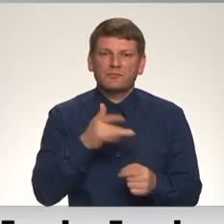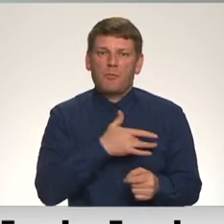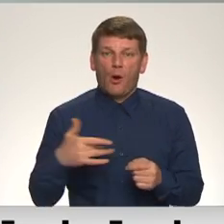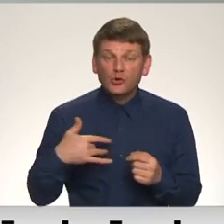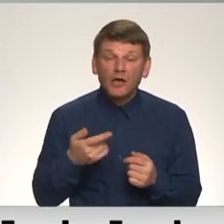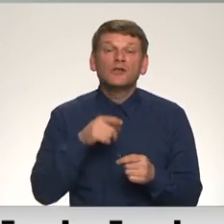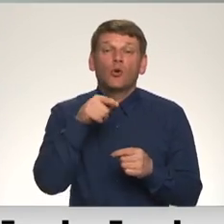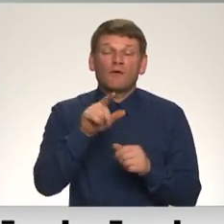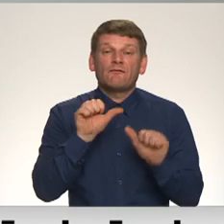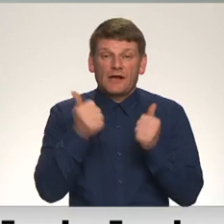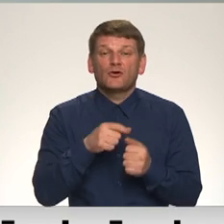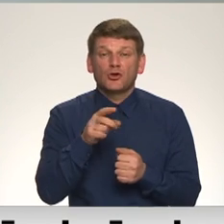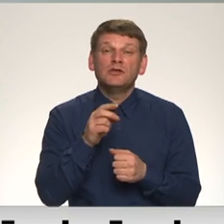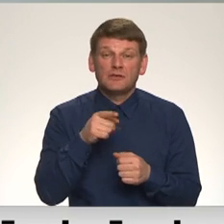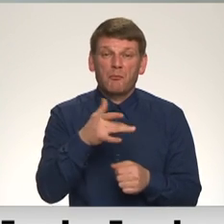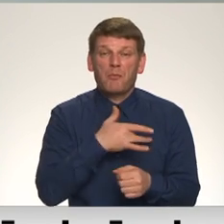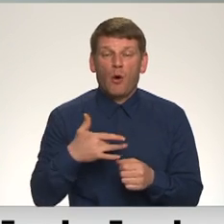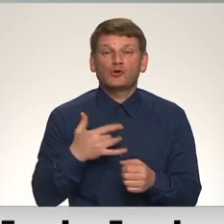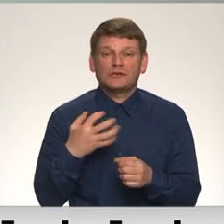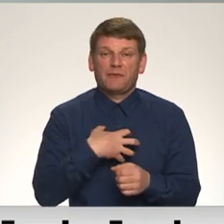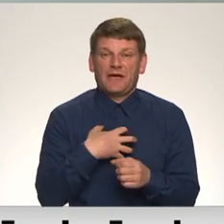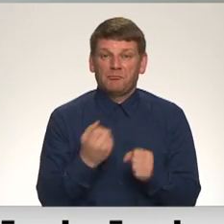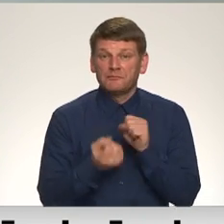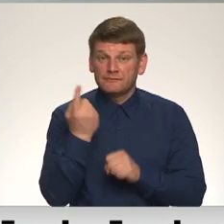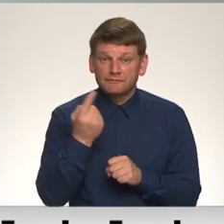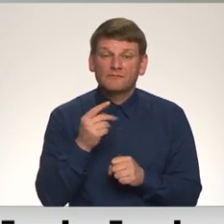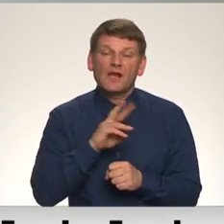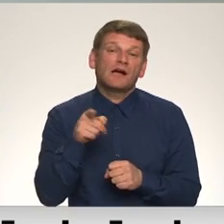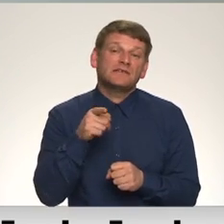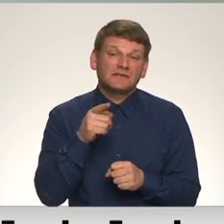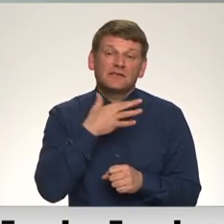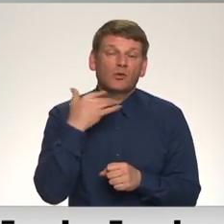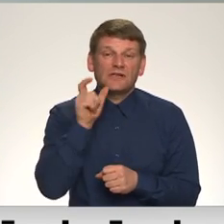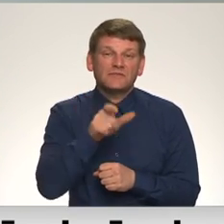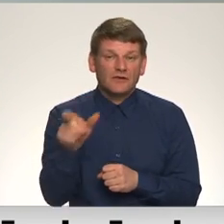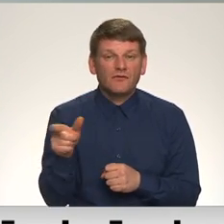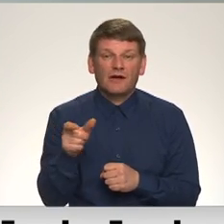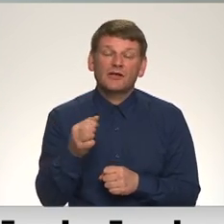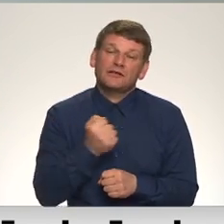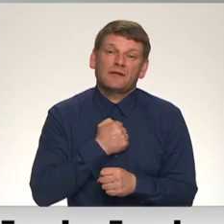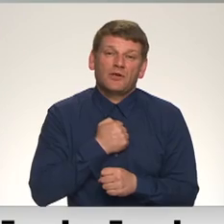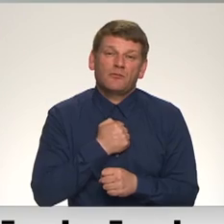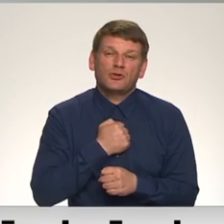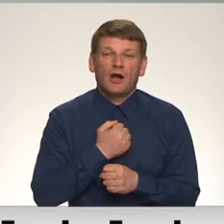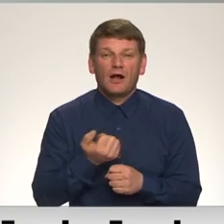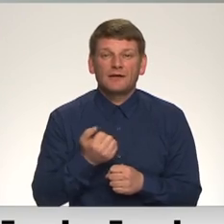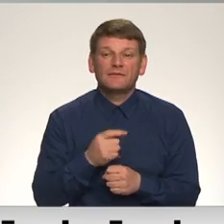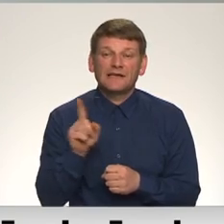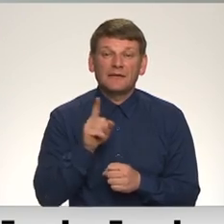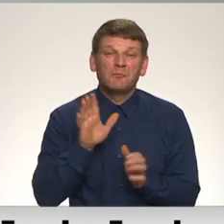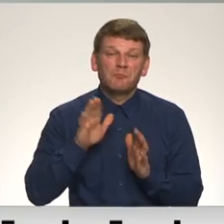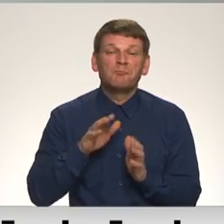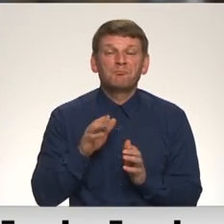veidoju attīstāju šī hroniski apsultīvā plauša slimība, kas tad, padomās, arī daudziem cilvēkiem, diemžēl, ir tas